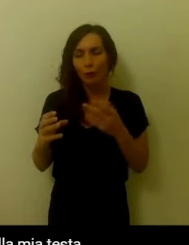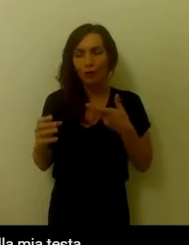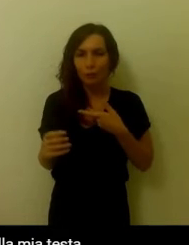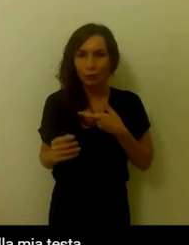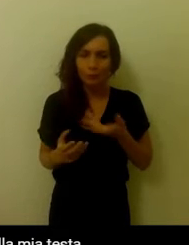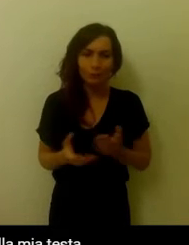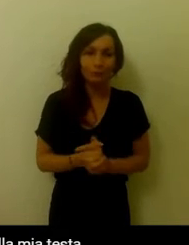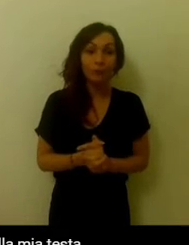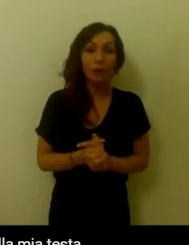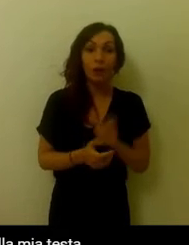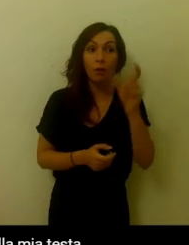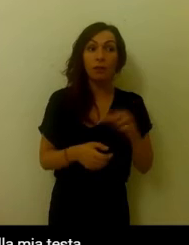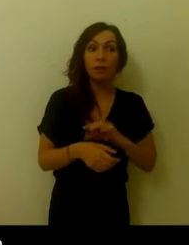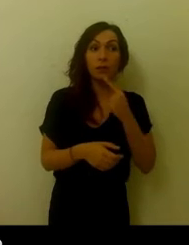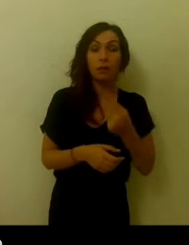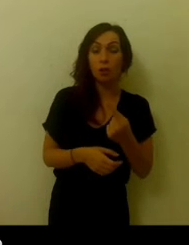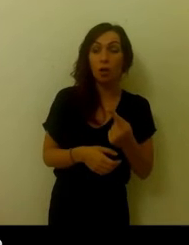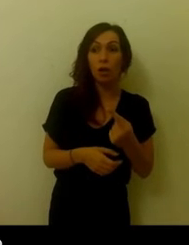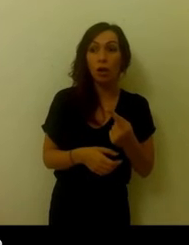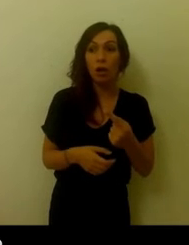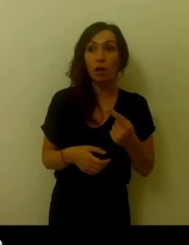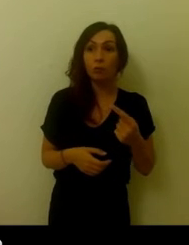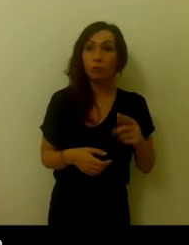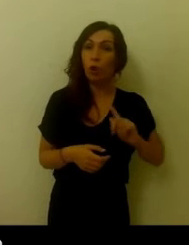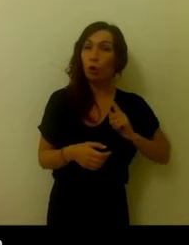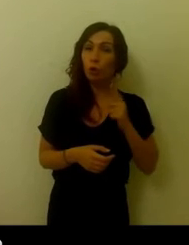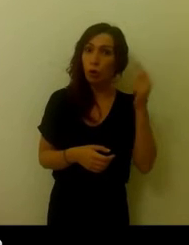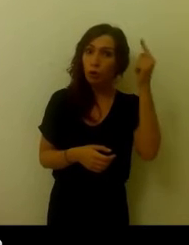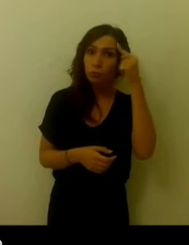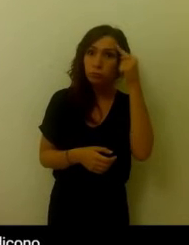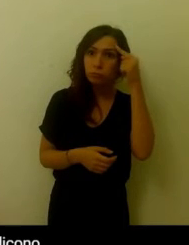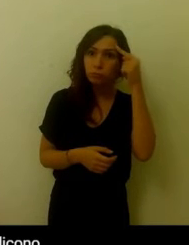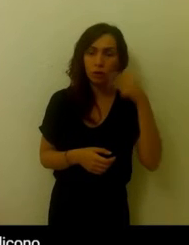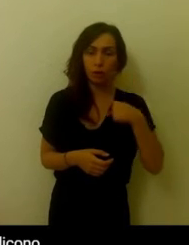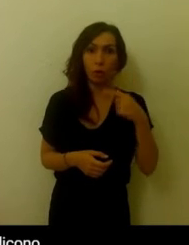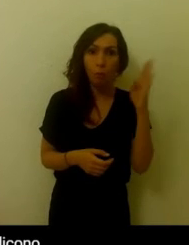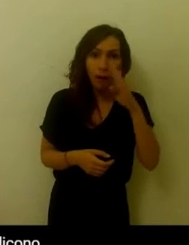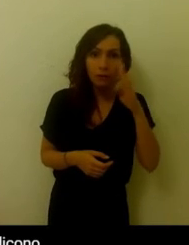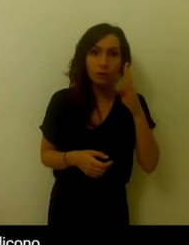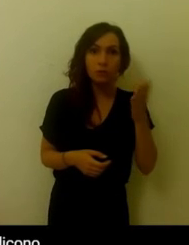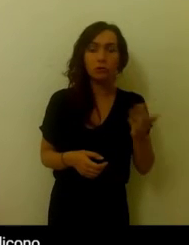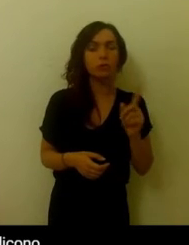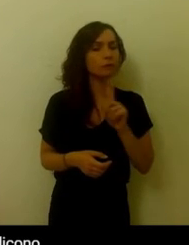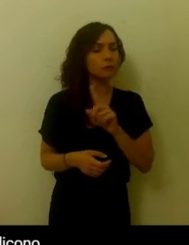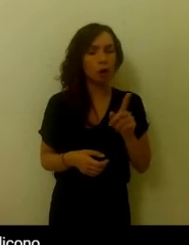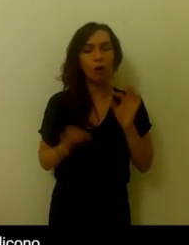mi sta dicendo che il dolore sta tutto nella mia testa, quasi come dire non sono pazzo. No, invece sì, è così. No brain, no